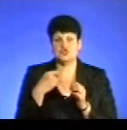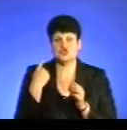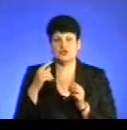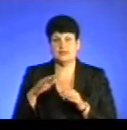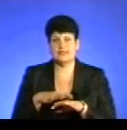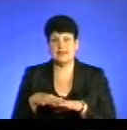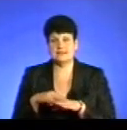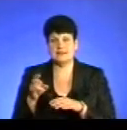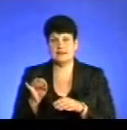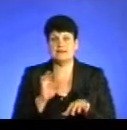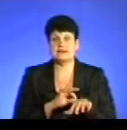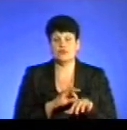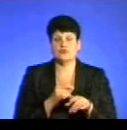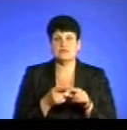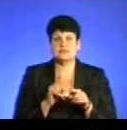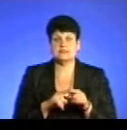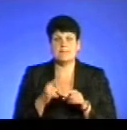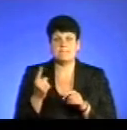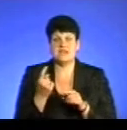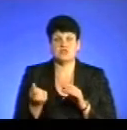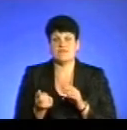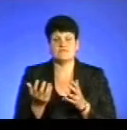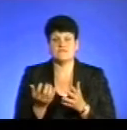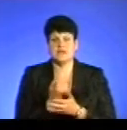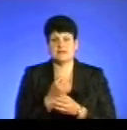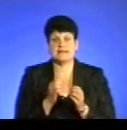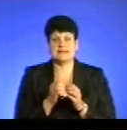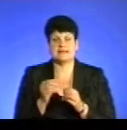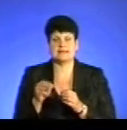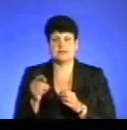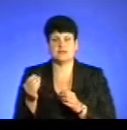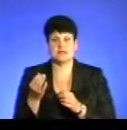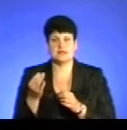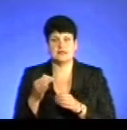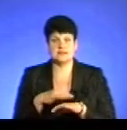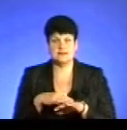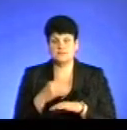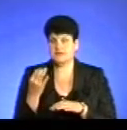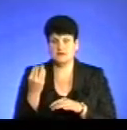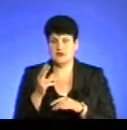захворювність – це перші виявлення, так само на 10 тисяч населення. Так, ось цікава цифра.